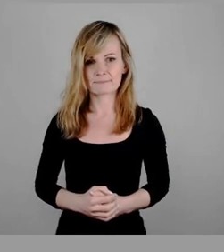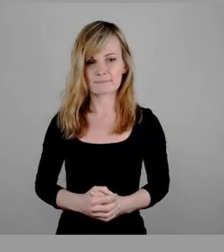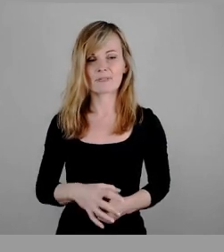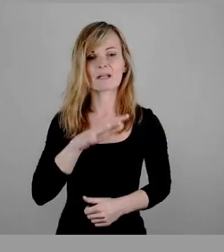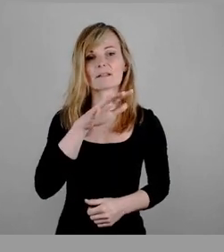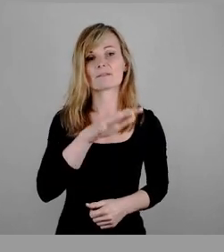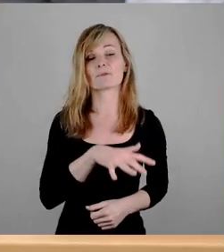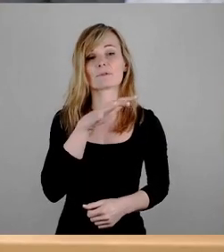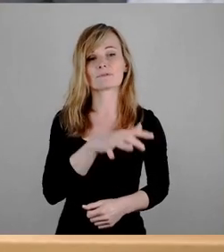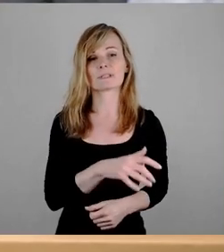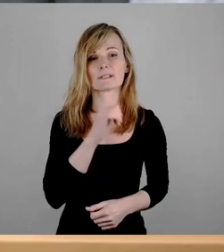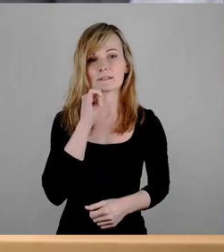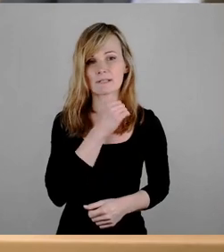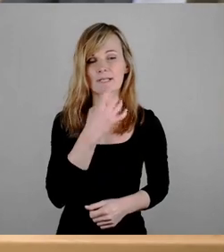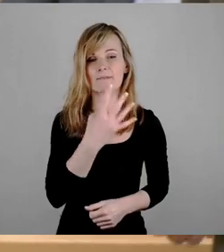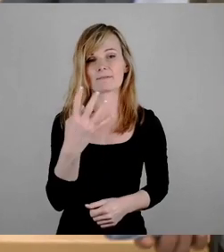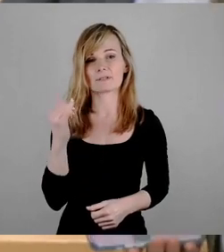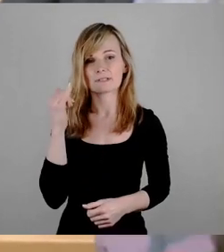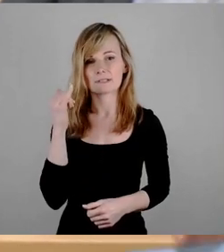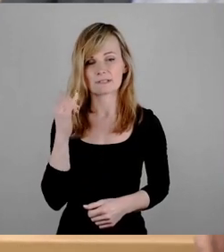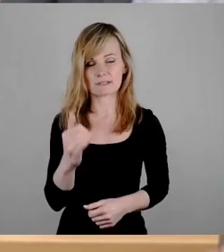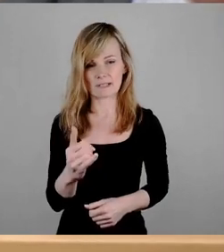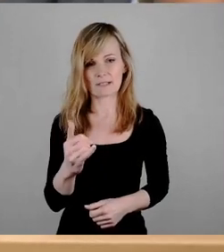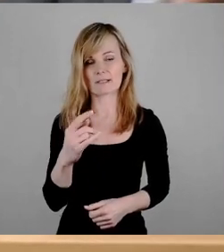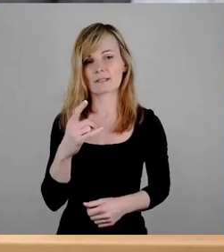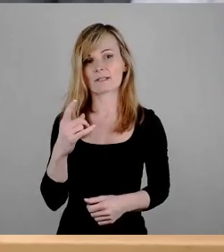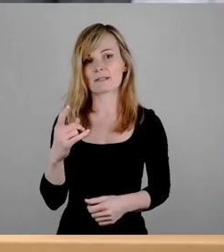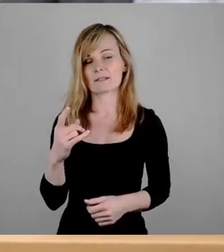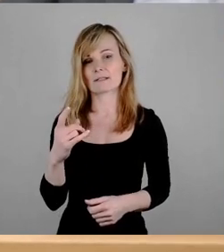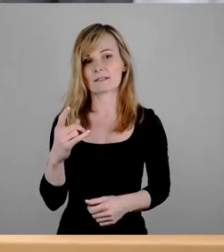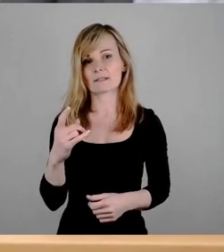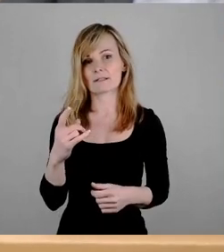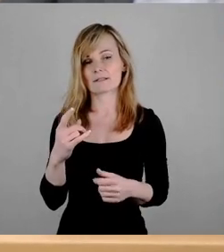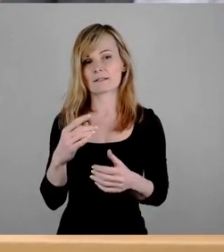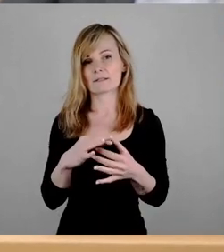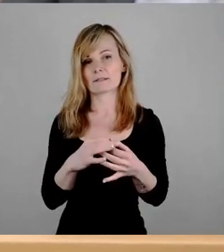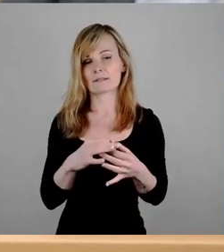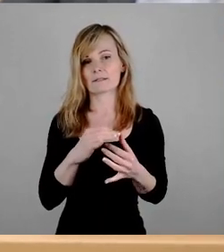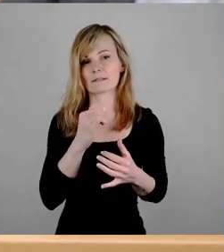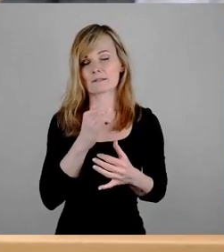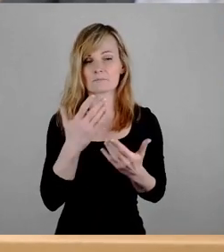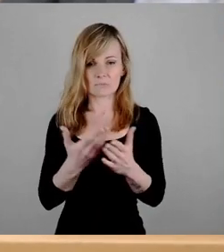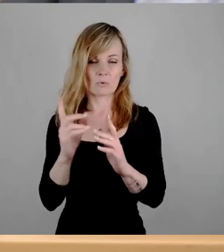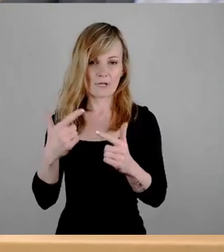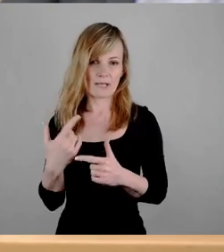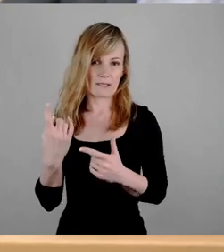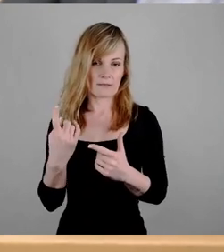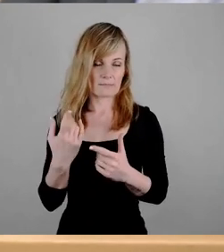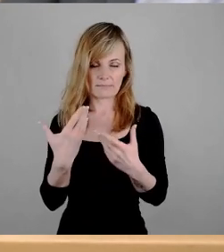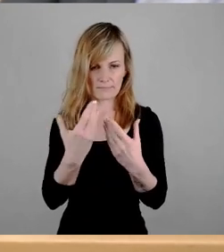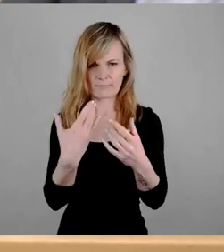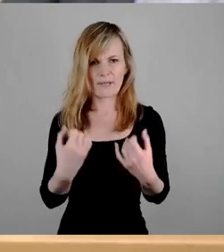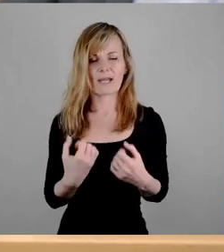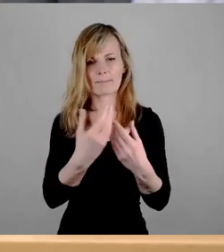Dieser hätte mit 15 Ja, 44 Nein, zwei Enthaltungen, keine Mehrheit bekommen. Und wir können zum nächsten